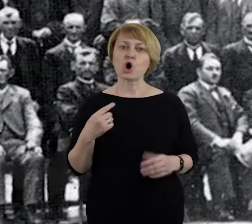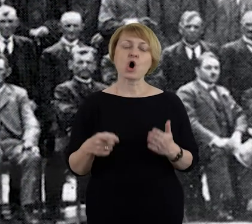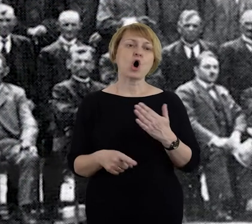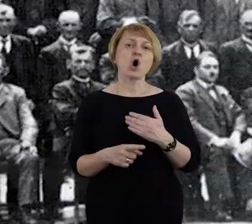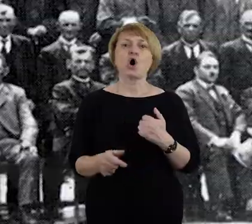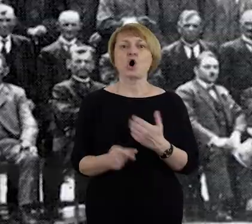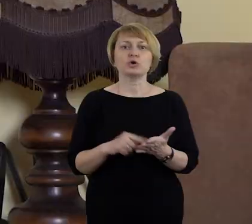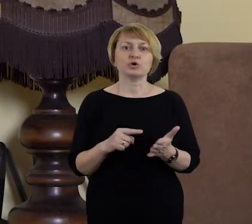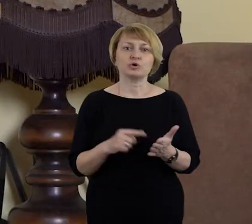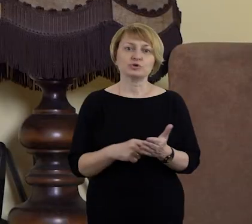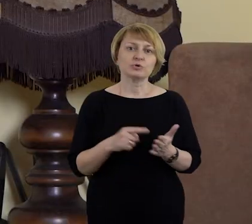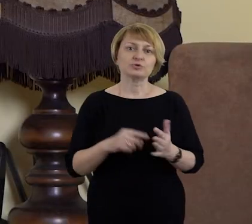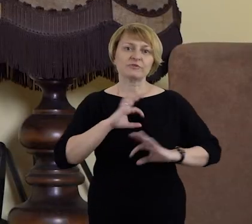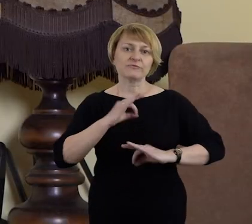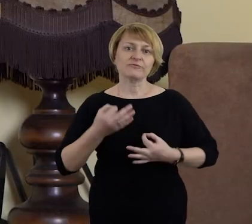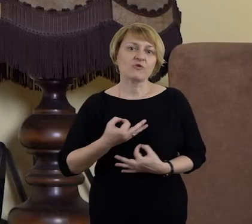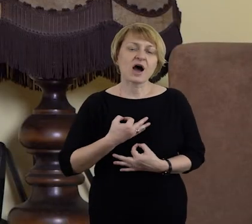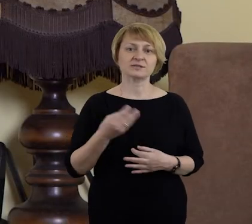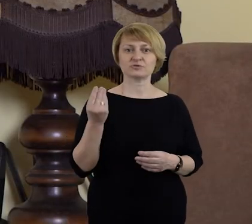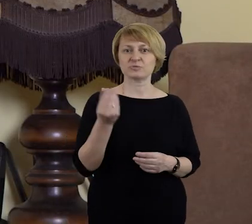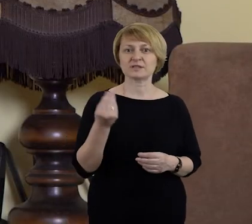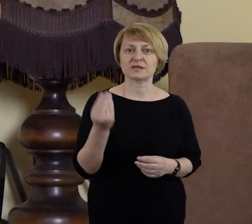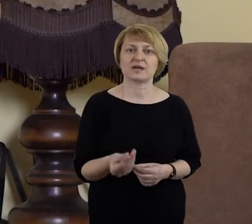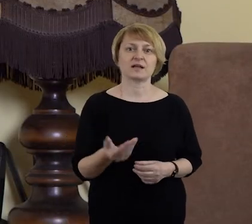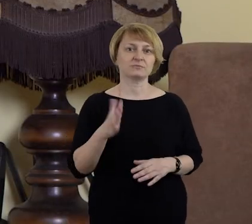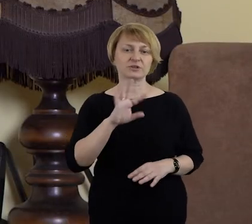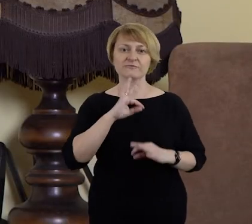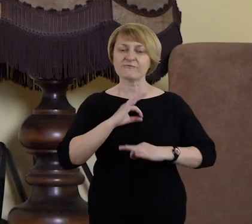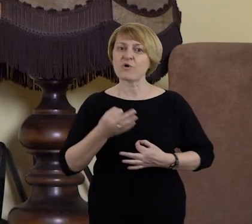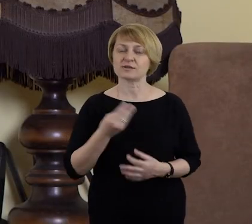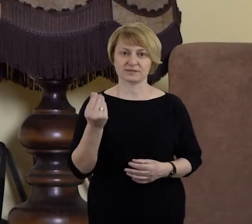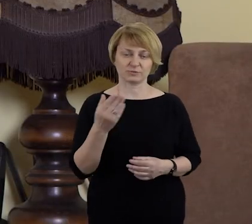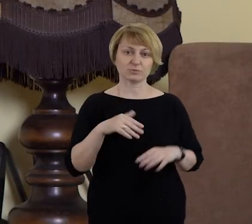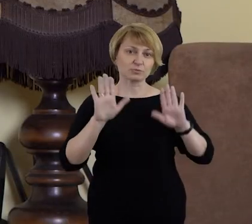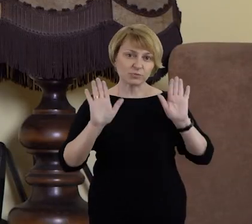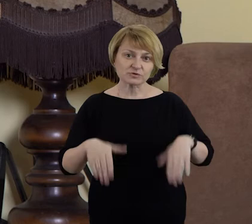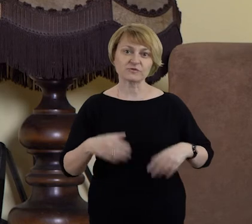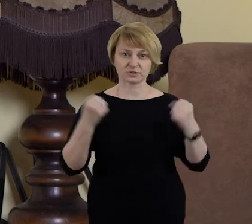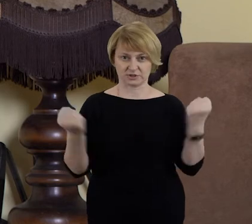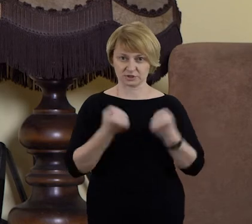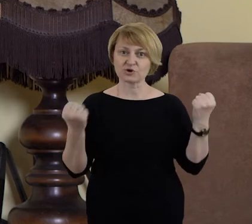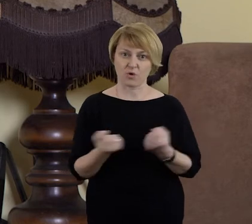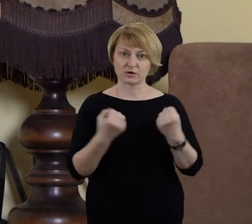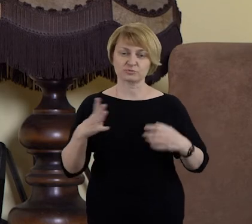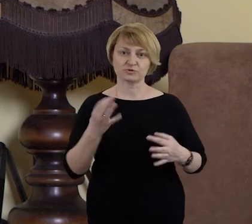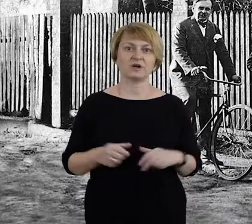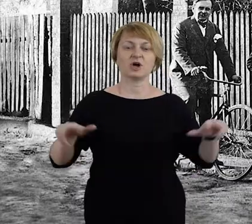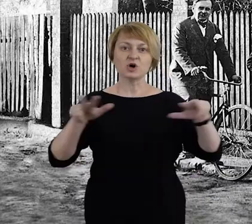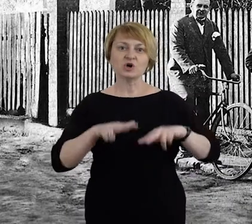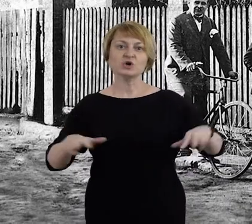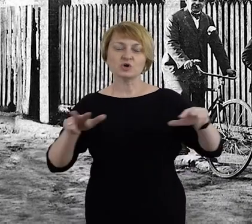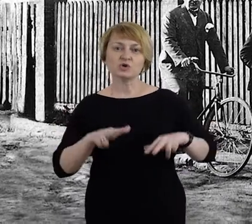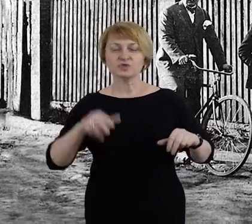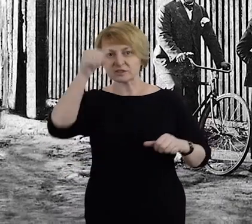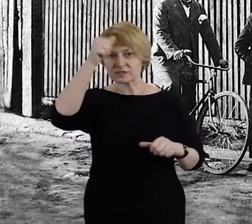samowystarczalność materialną, których byli na tyle niezależni, że mogli sobie pozwolić na działalność polską. To